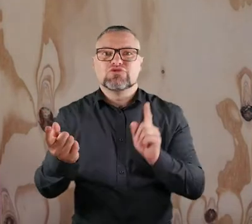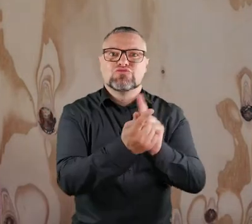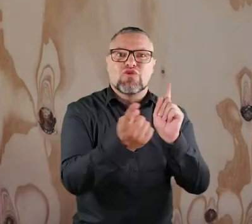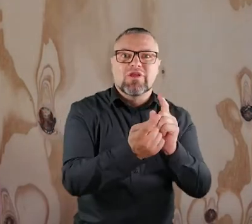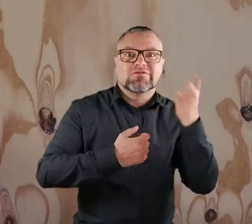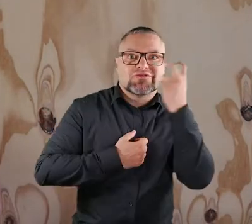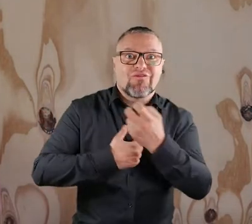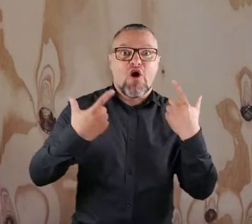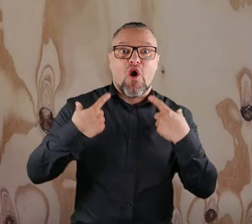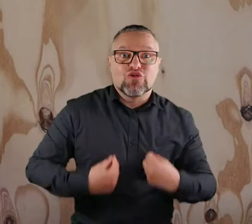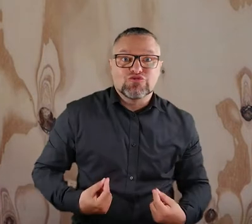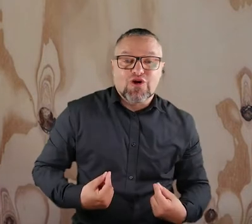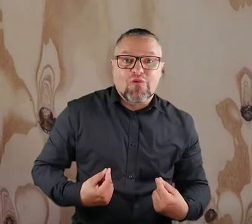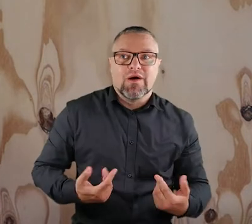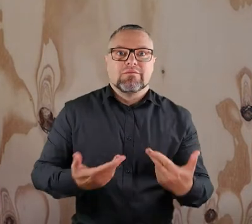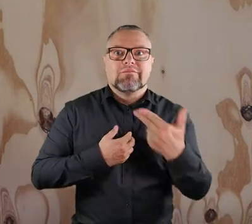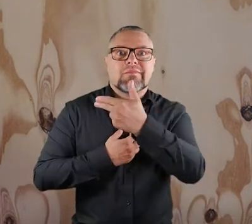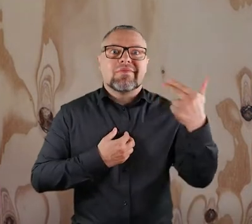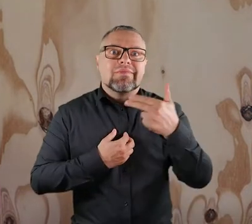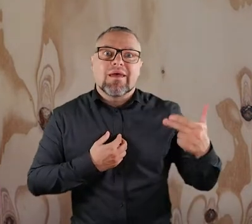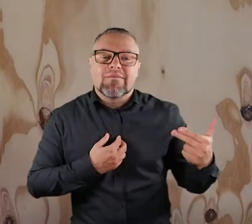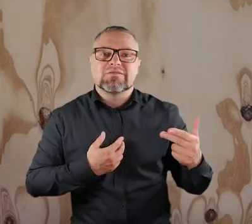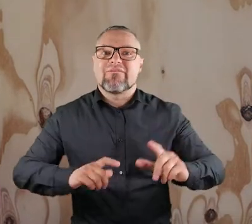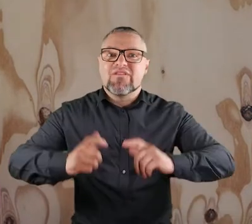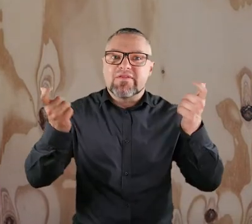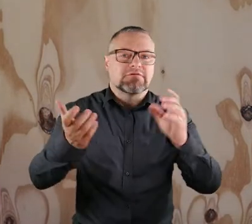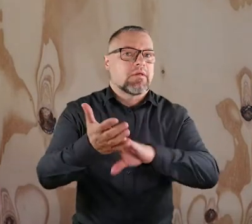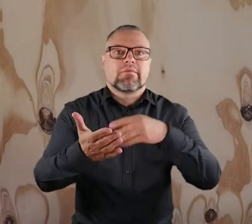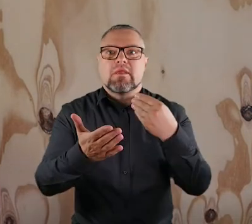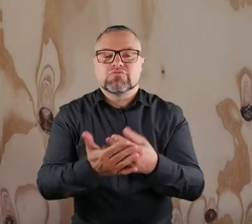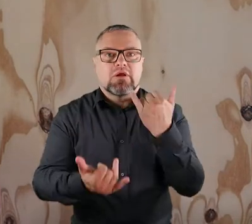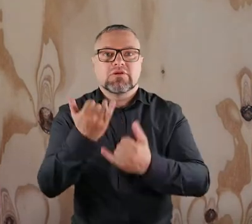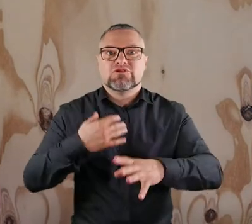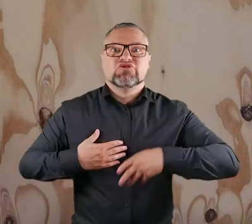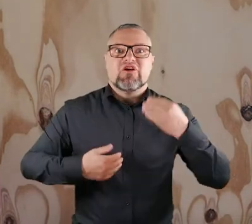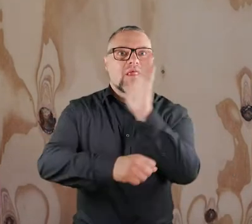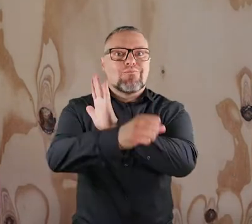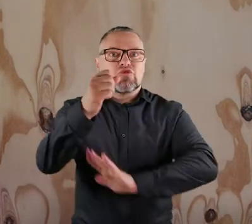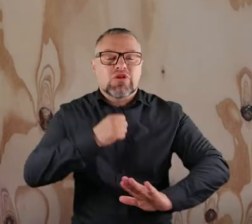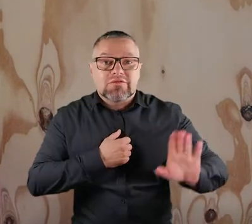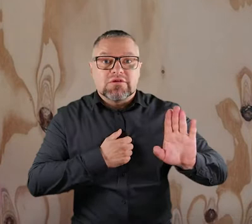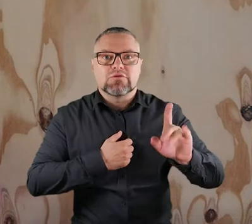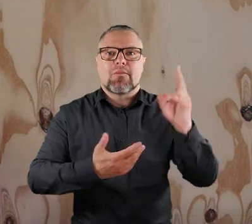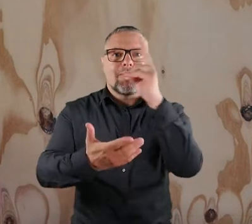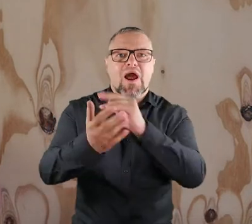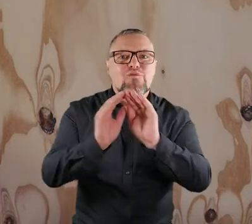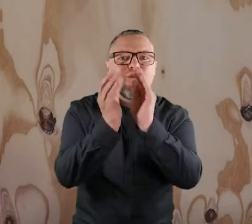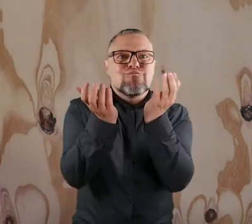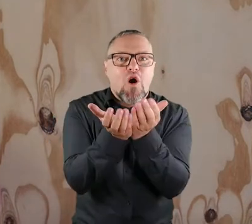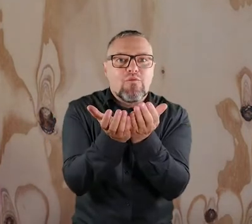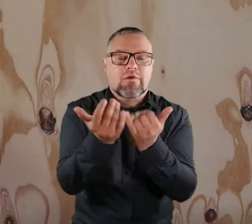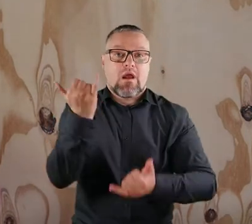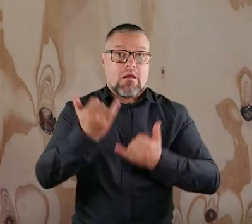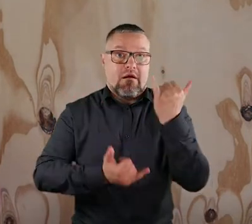z ciekawymi osobami. Są to tematyczne wydarzenia, czyli na przykład jak są święta Bożego Narodzenia, to malujemy